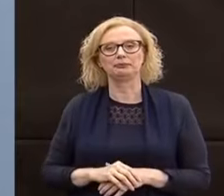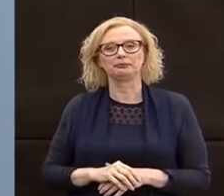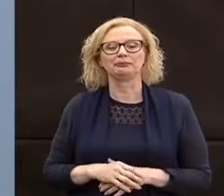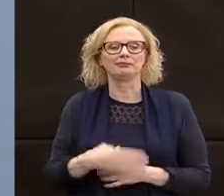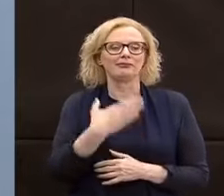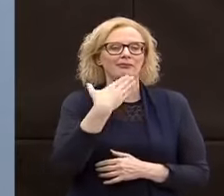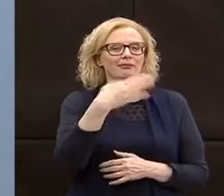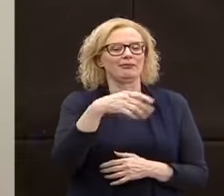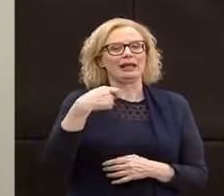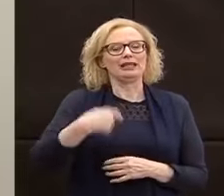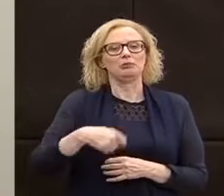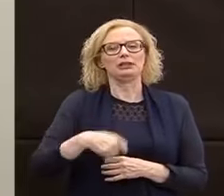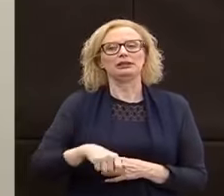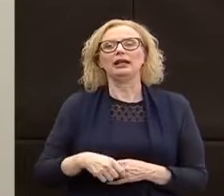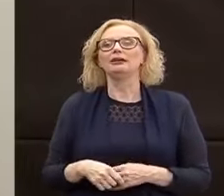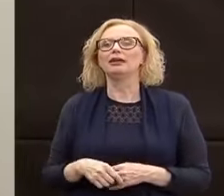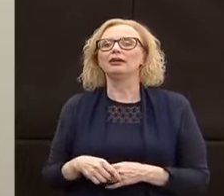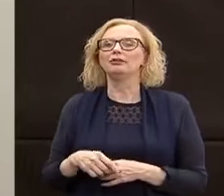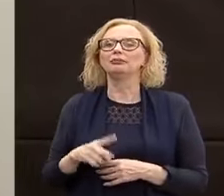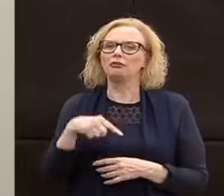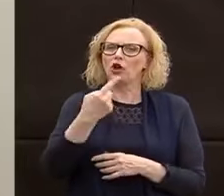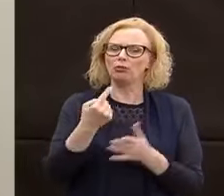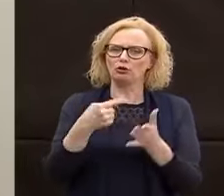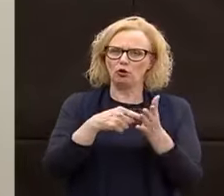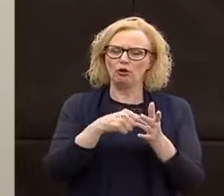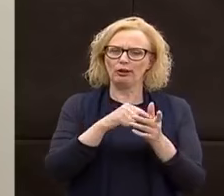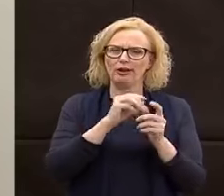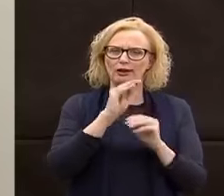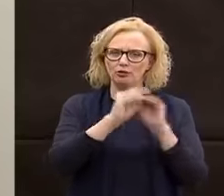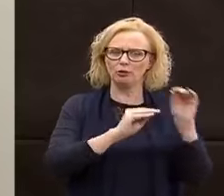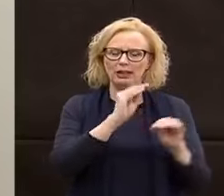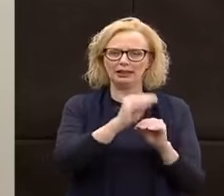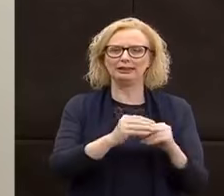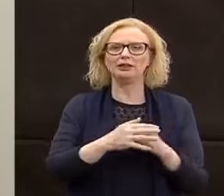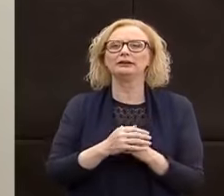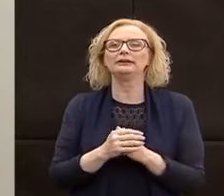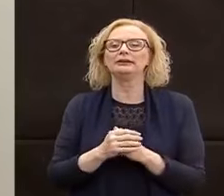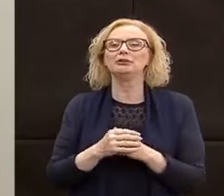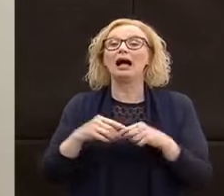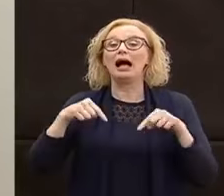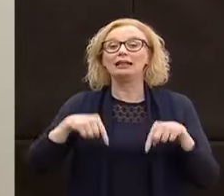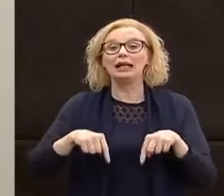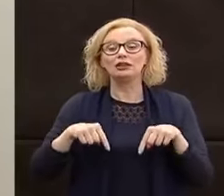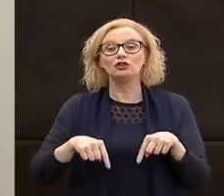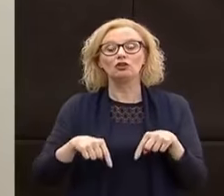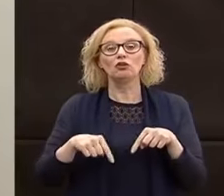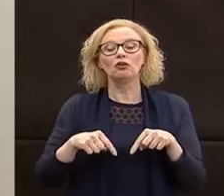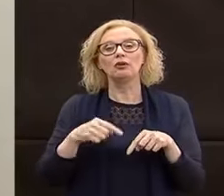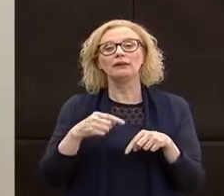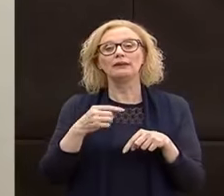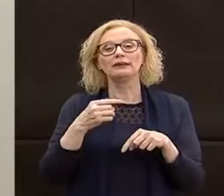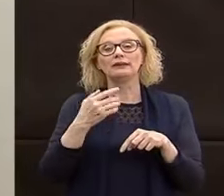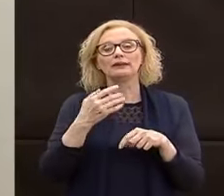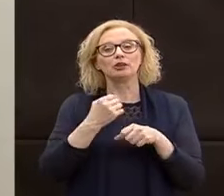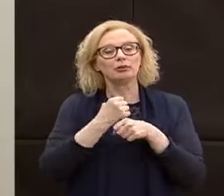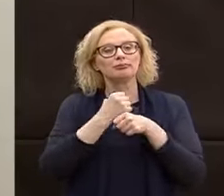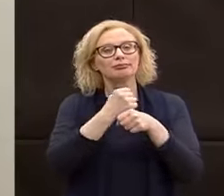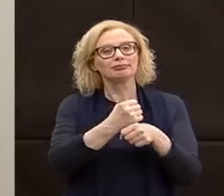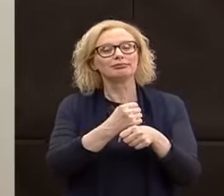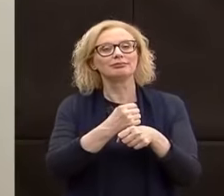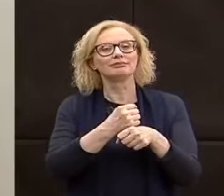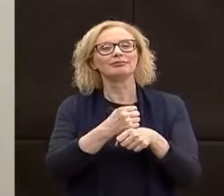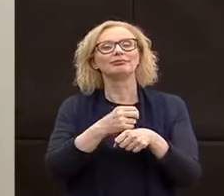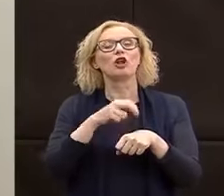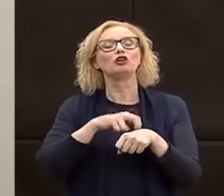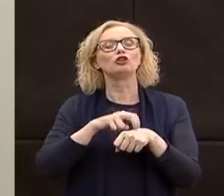Grazie Presidente. Allora, torneremo da lei dopo per le domande, ma intanto coinvolgiamo il dottor